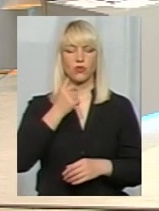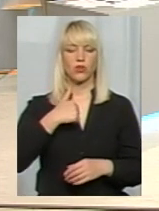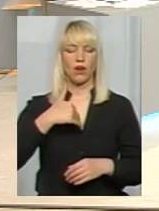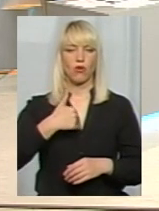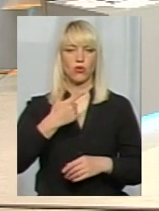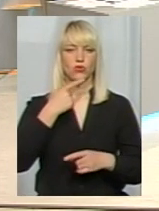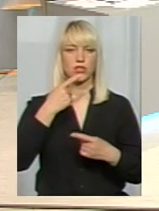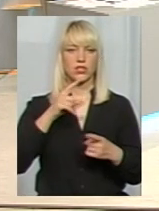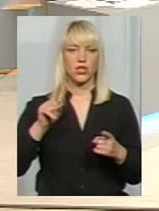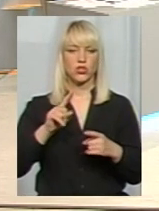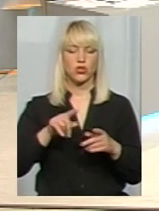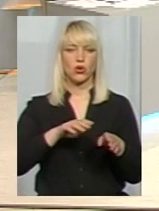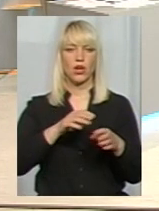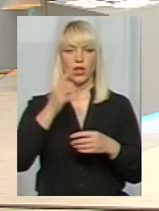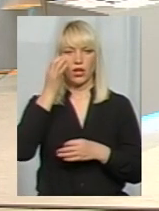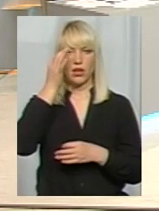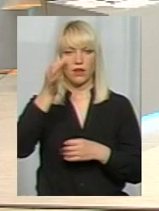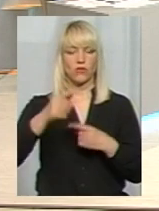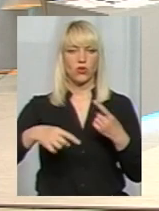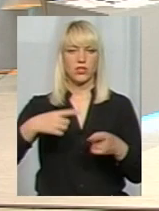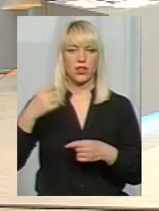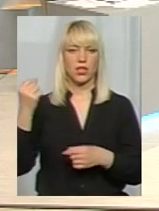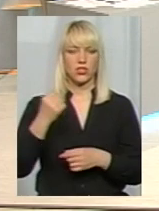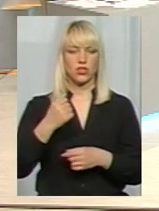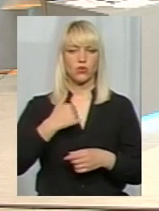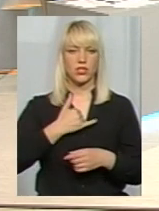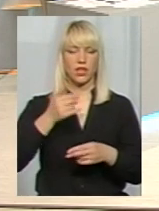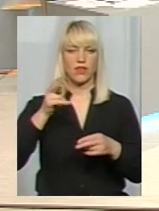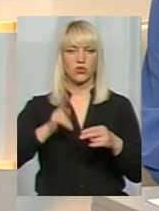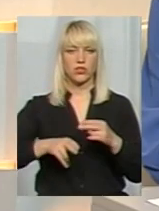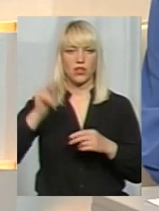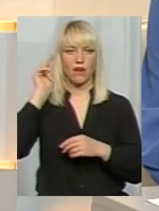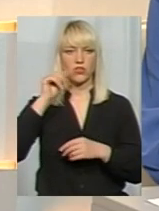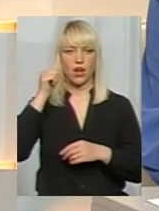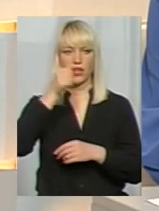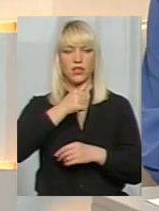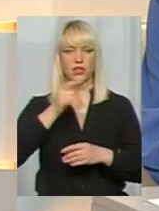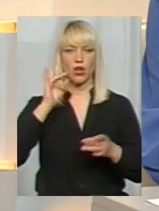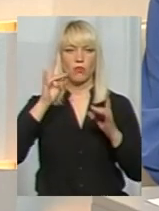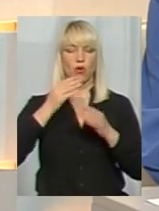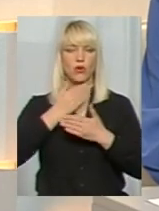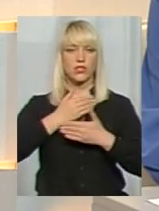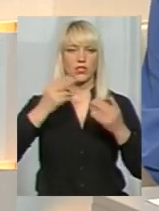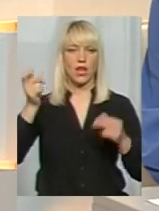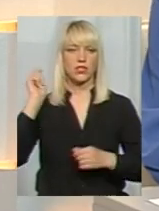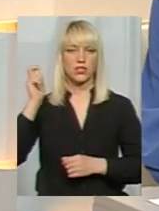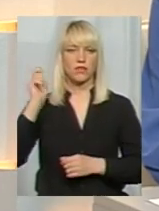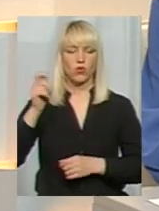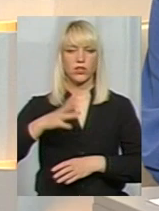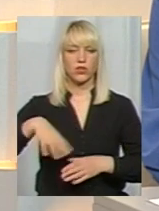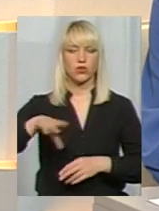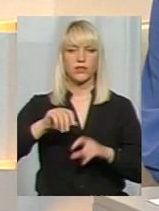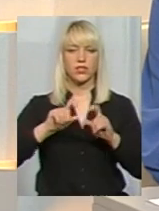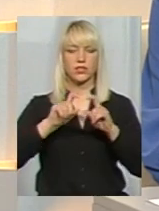хочу зазначити, що рівно за тиждень у нас завершується навчальний рік. Пролунають останні дзвоники в усіх закладах